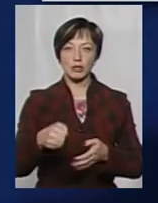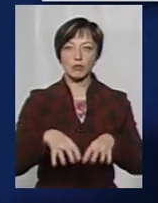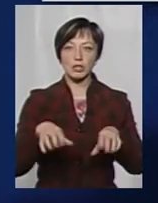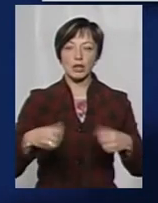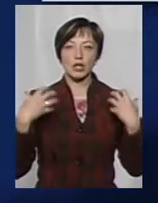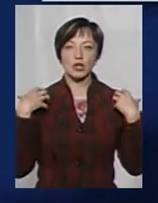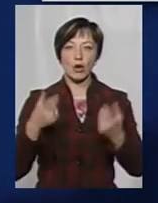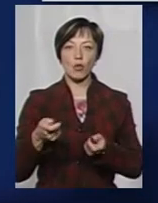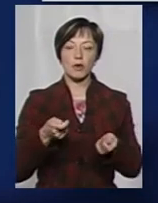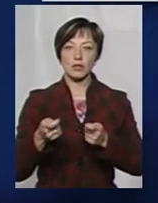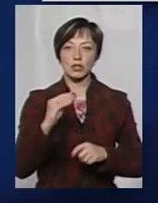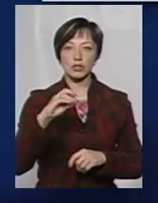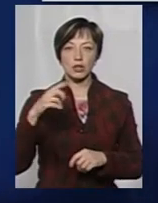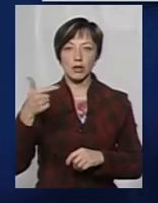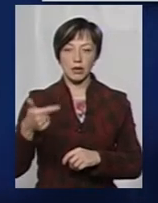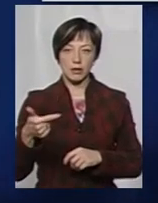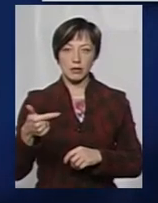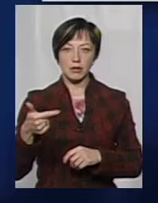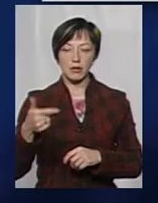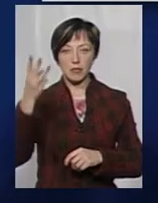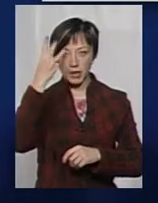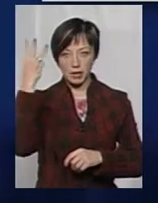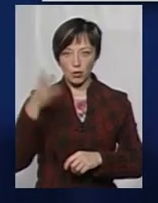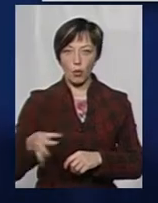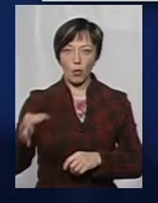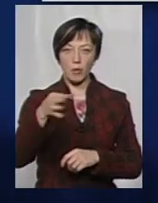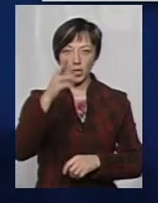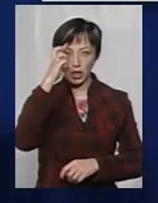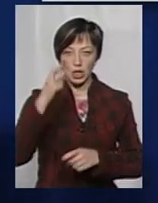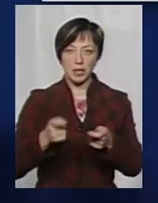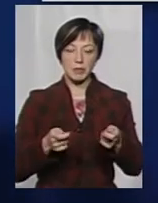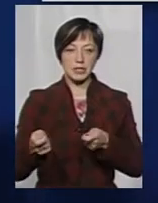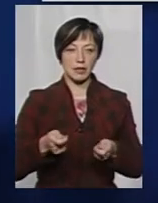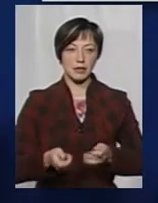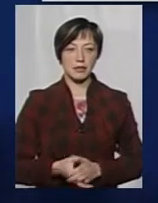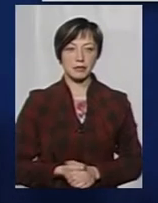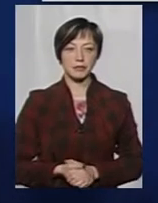посаду начальника управління житлово-комунального господарства Хмельницької облдержадміністрації.